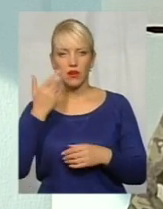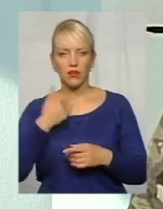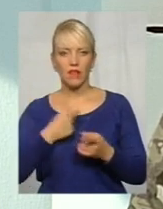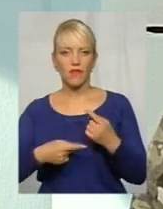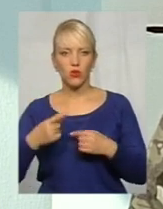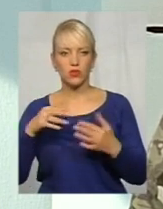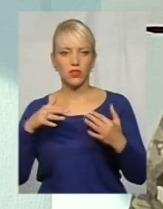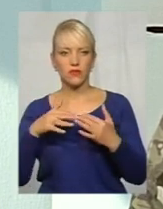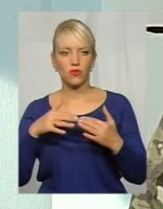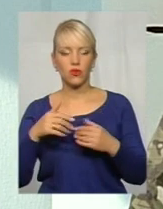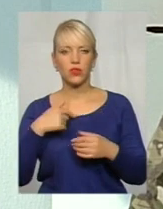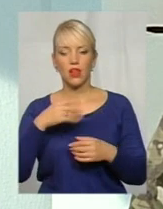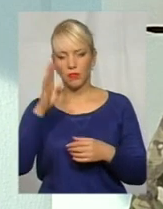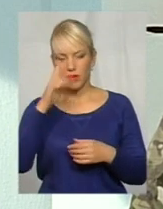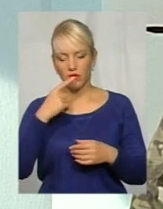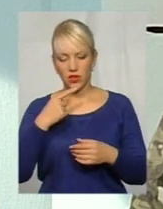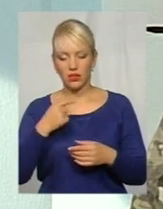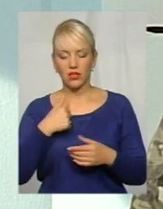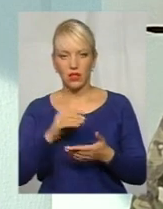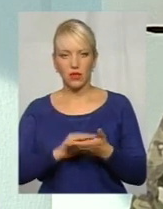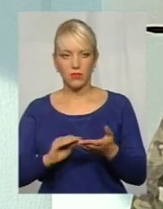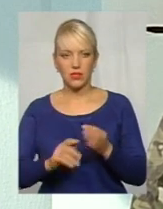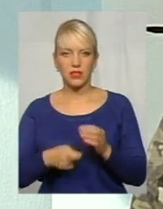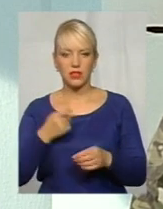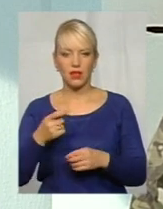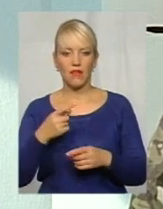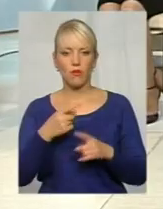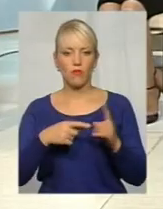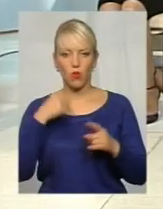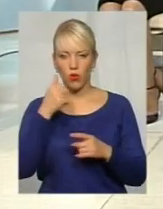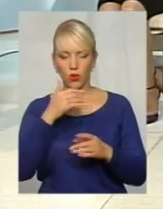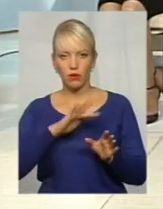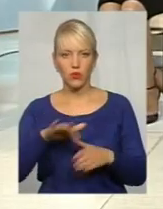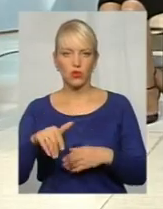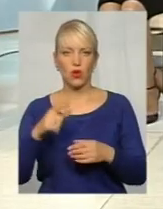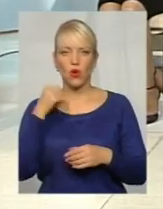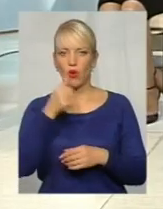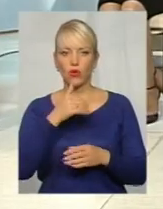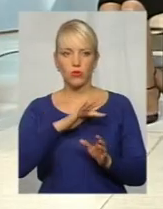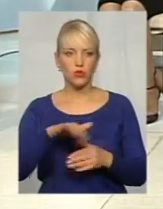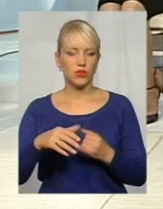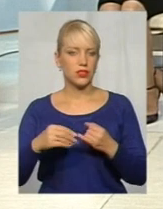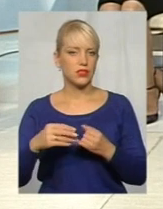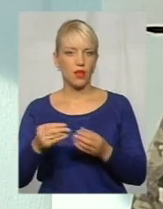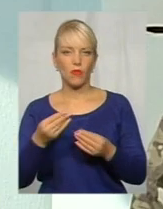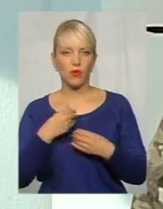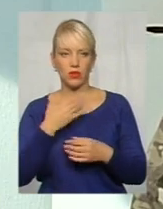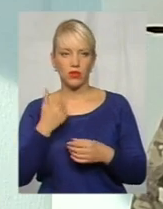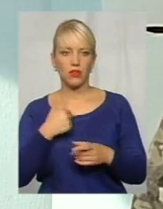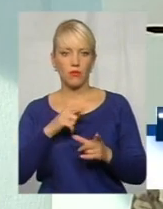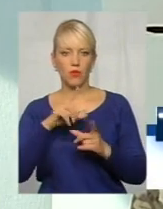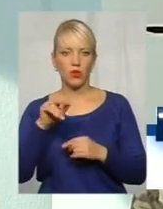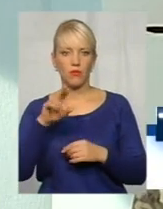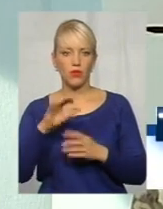хлопці кажуть, що я написав заявлення, полгода прошло, год прошло, і землю ніхто не дає. Я поїхав именно по цим сільським